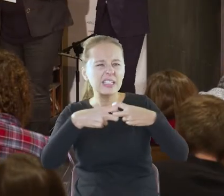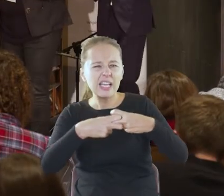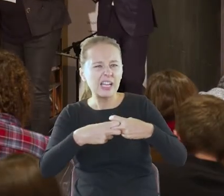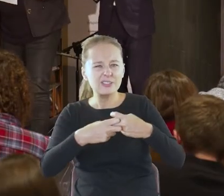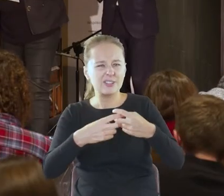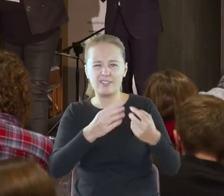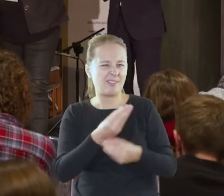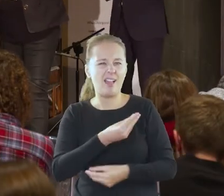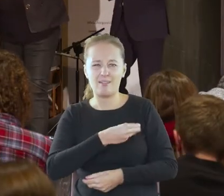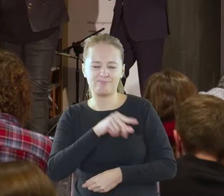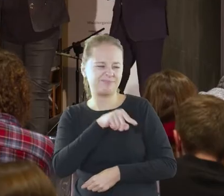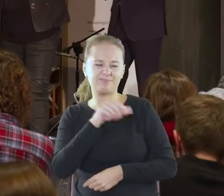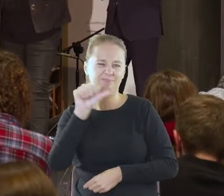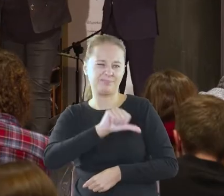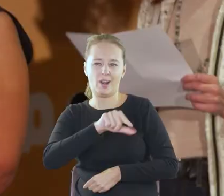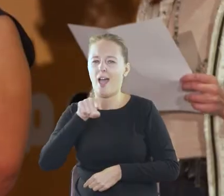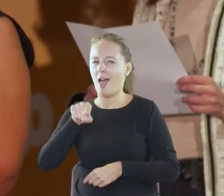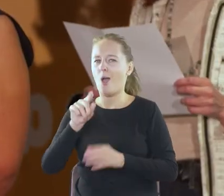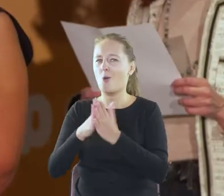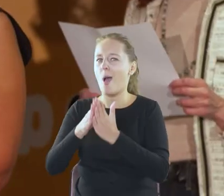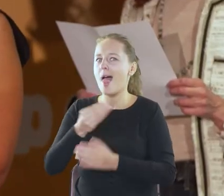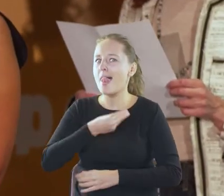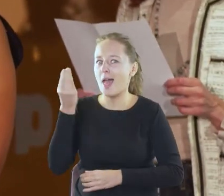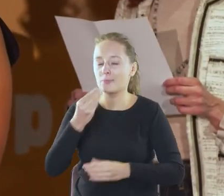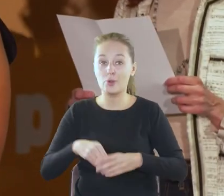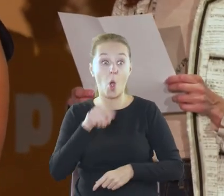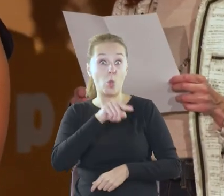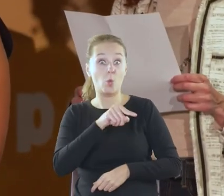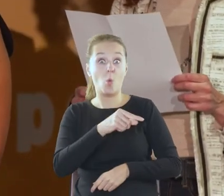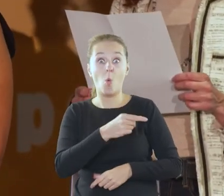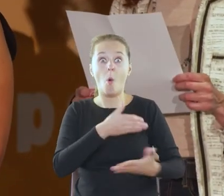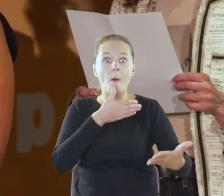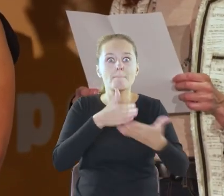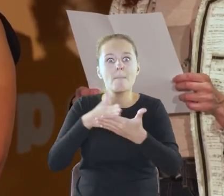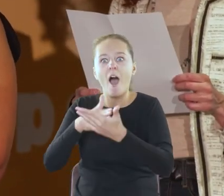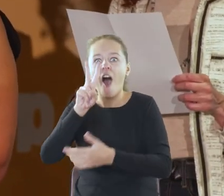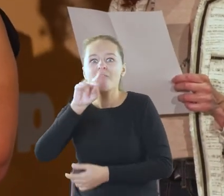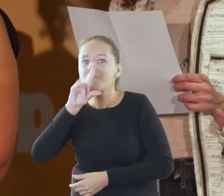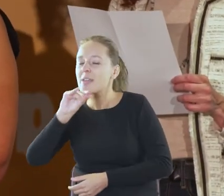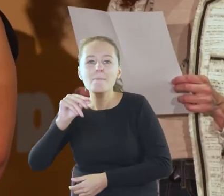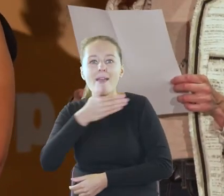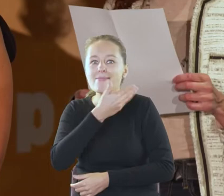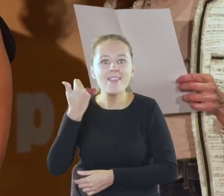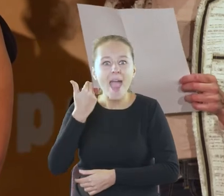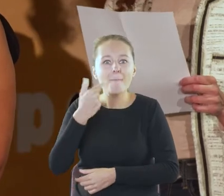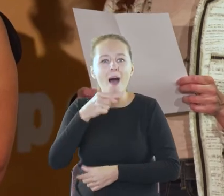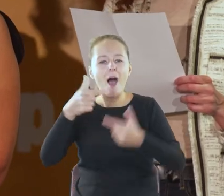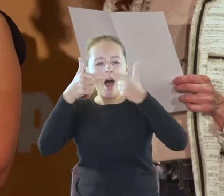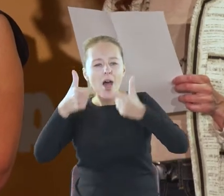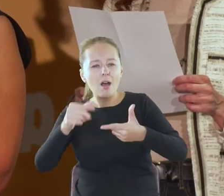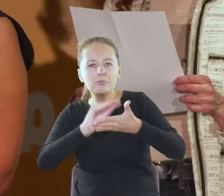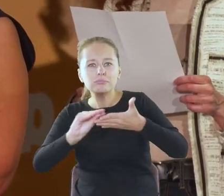Tu nie ma banów i VIP-ów pod okładkami prezenty. Strofy to strefy bez hejtu,